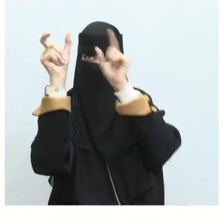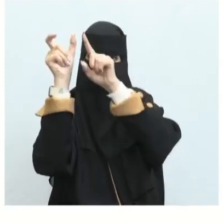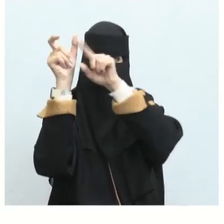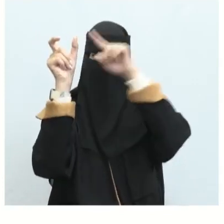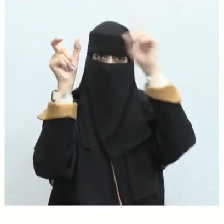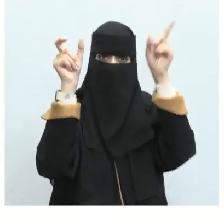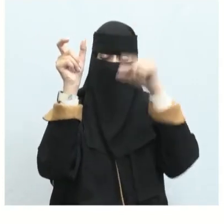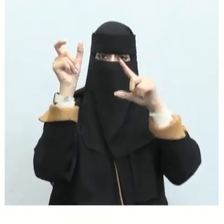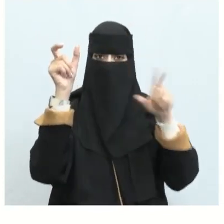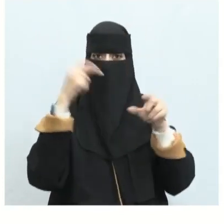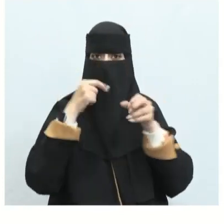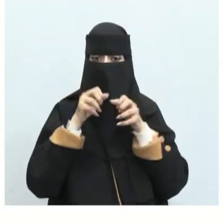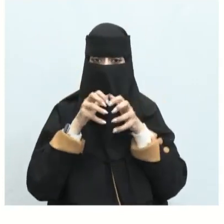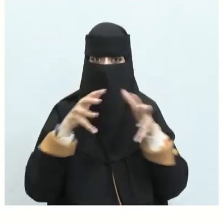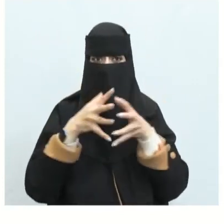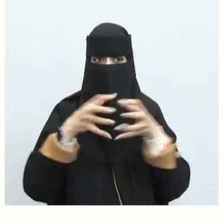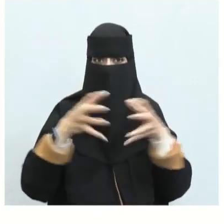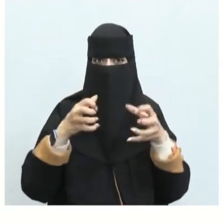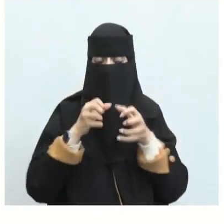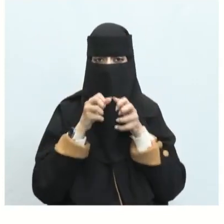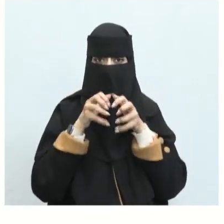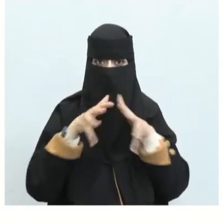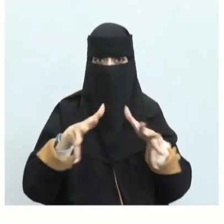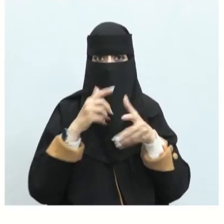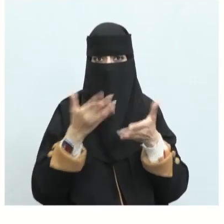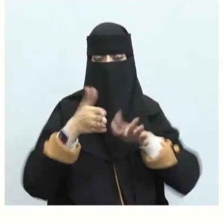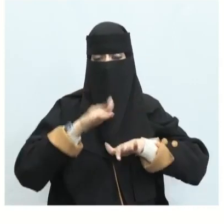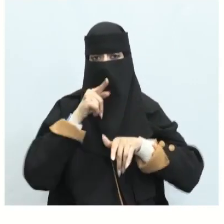عنه الاستطراد يكثر وكذلك حتى في قصائدهم فيبدأ بالغزل